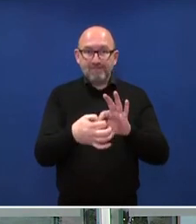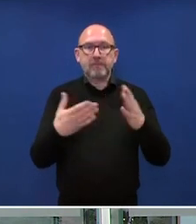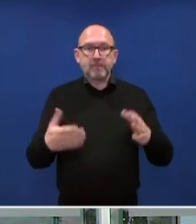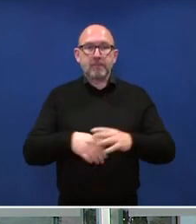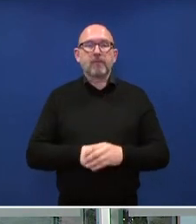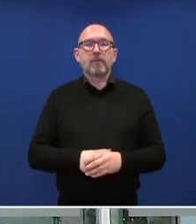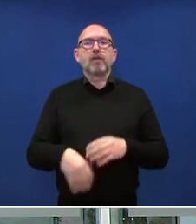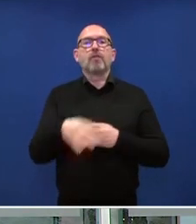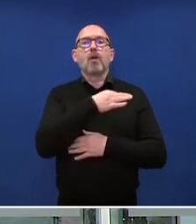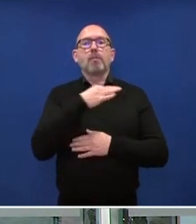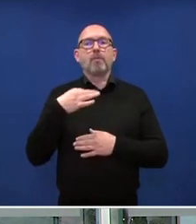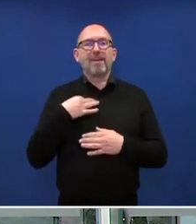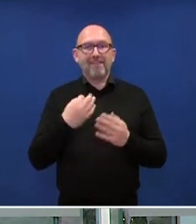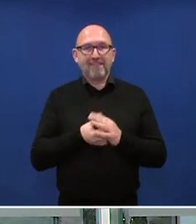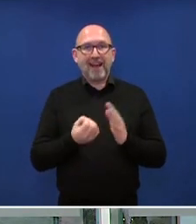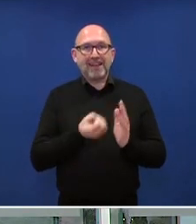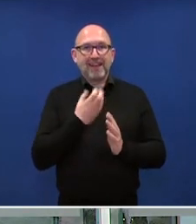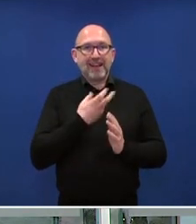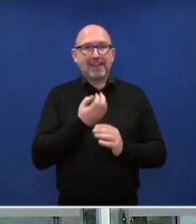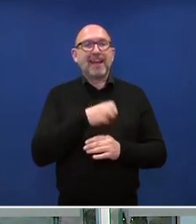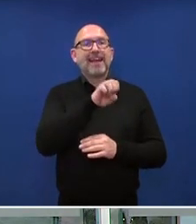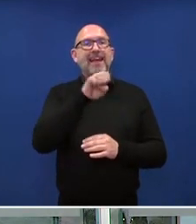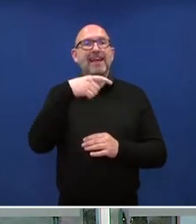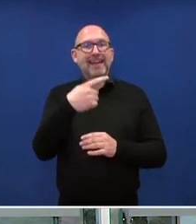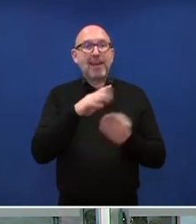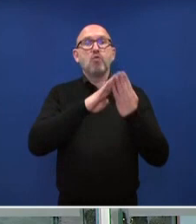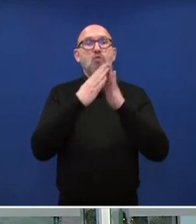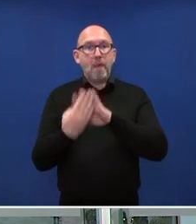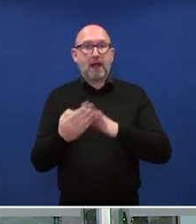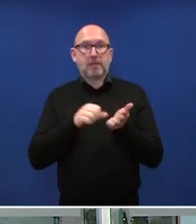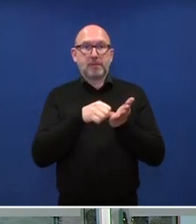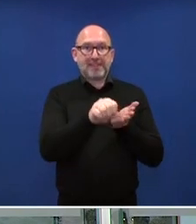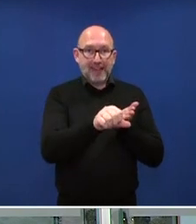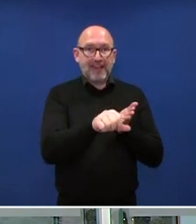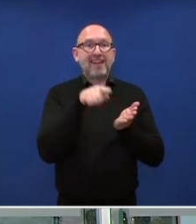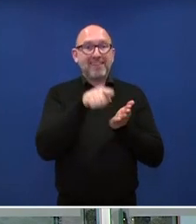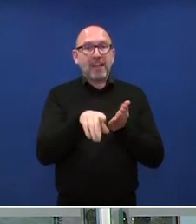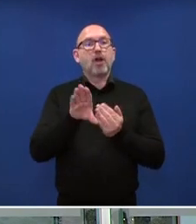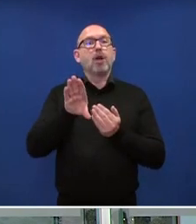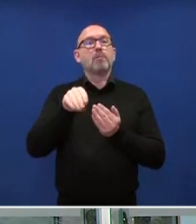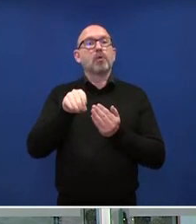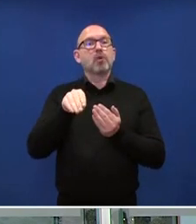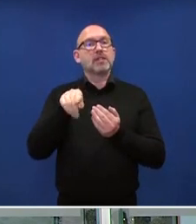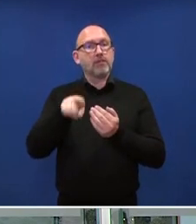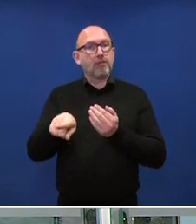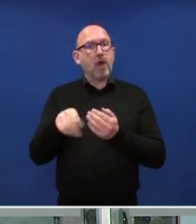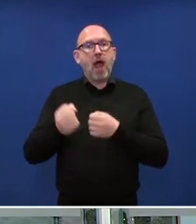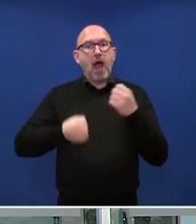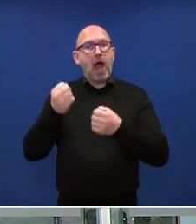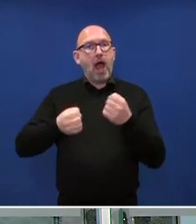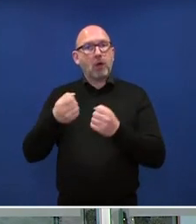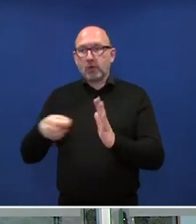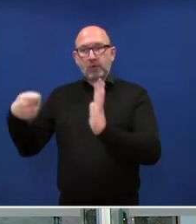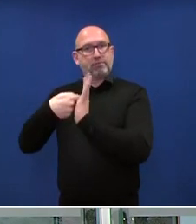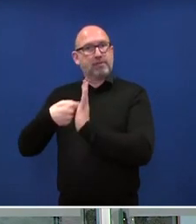muss für privat erzeugten Solarstrom EEG-Umlage bezahlt werden, wenn der benutzt wird, um das Elektroauto zu laden? Das konterkariert